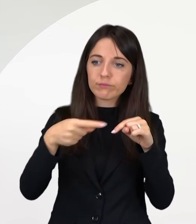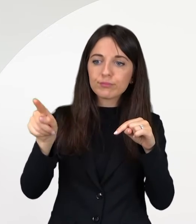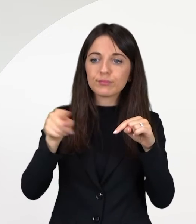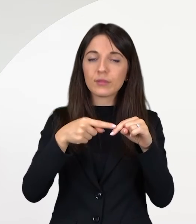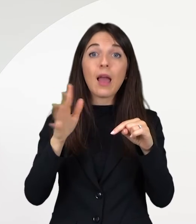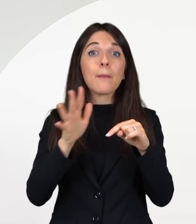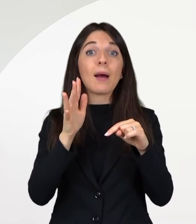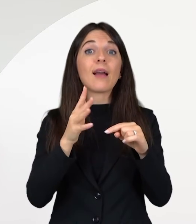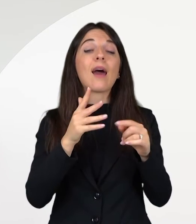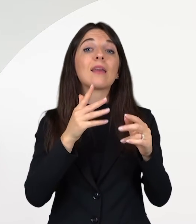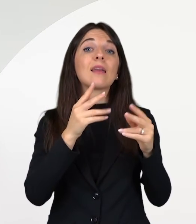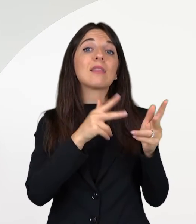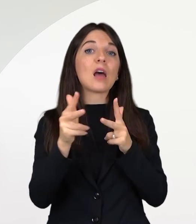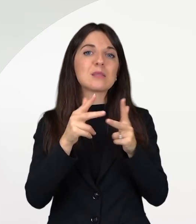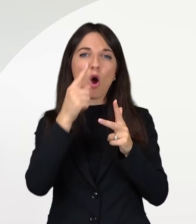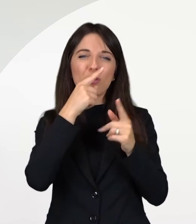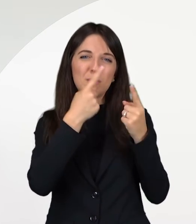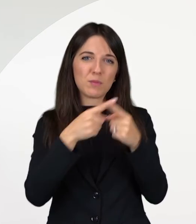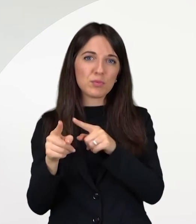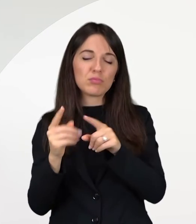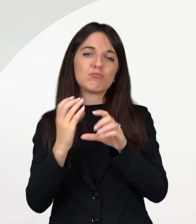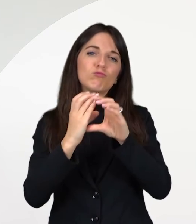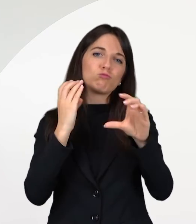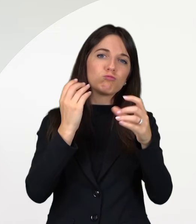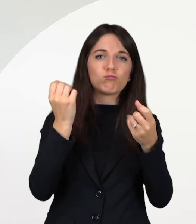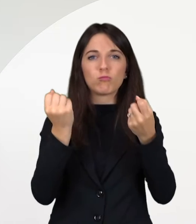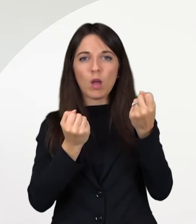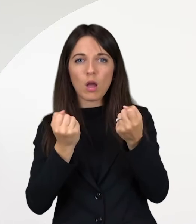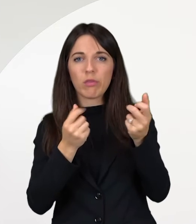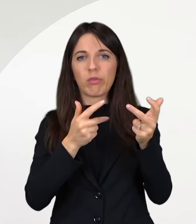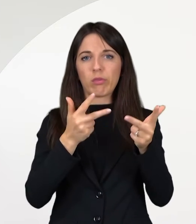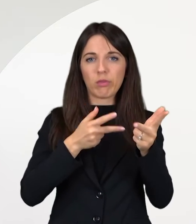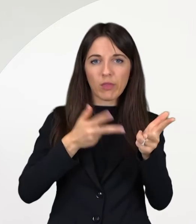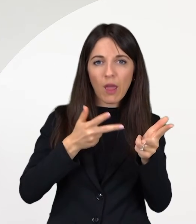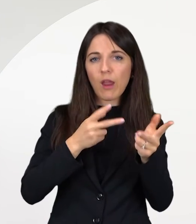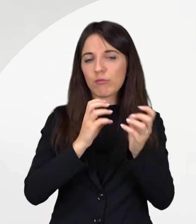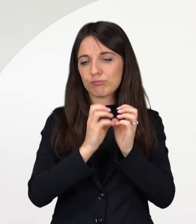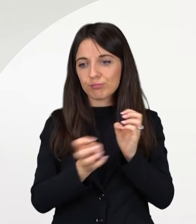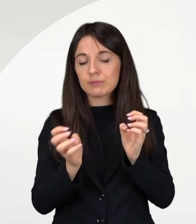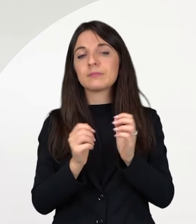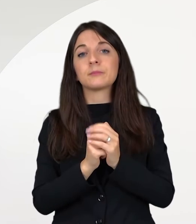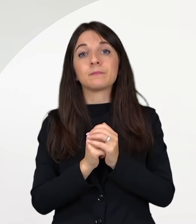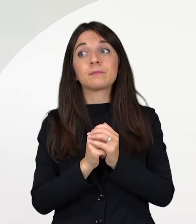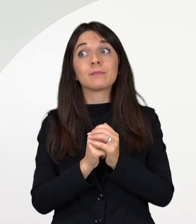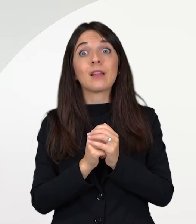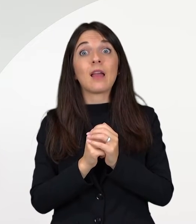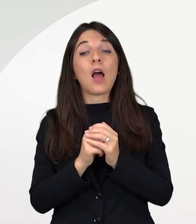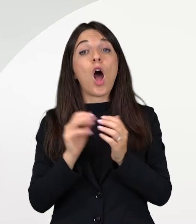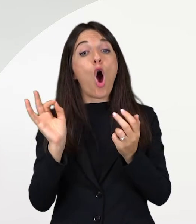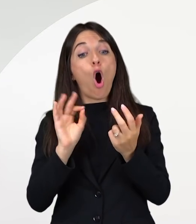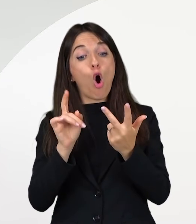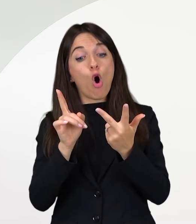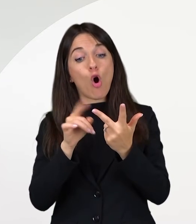ritorno con percorrenze molto lunghe, circa due ore e magari utilizzando più mezzi di trasporto.